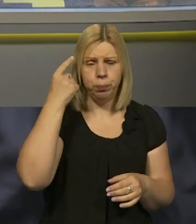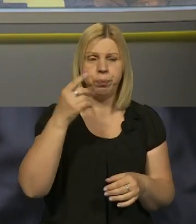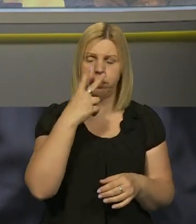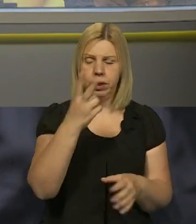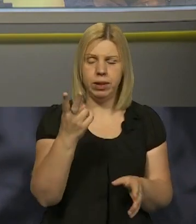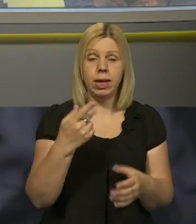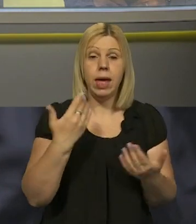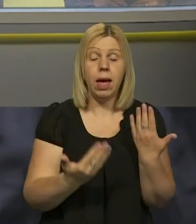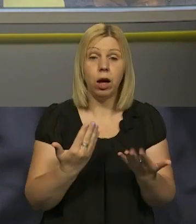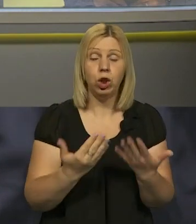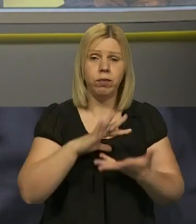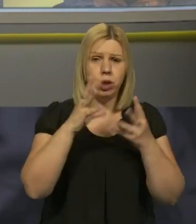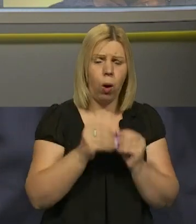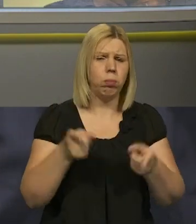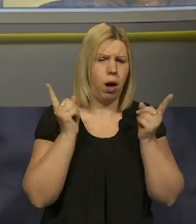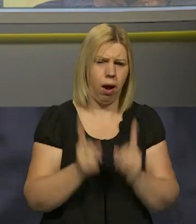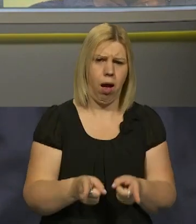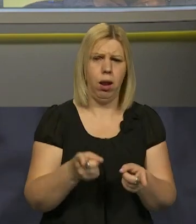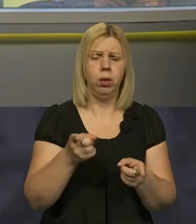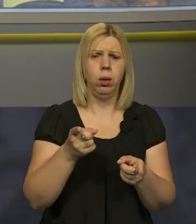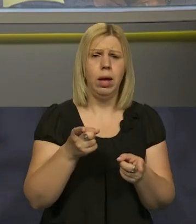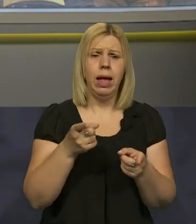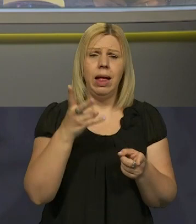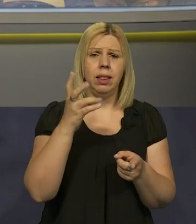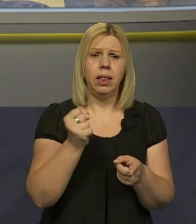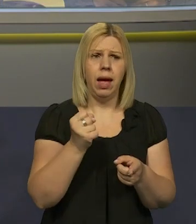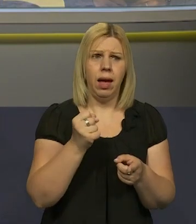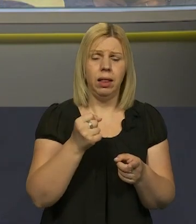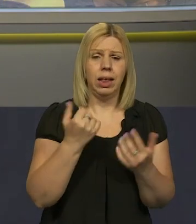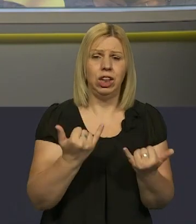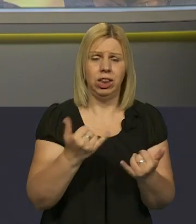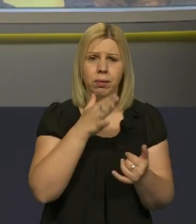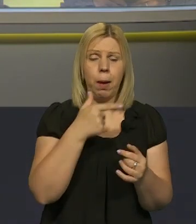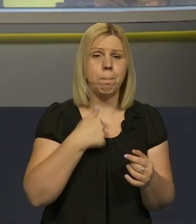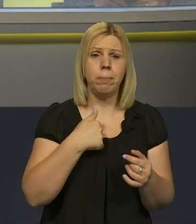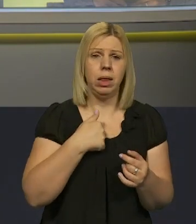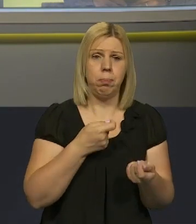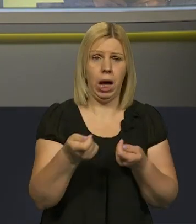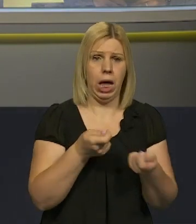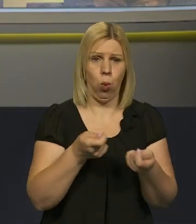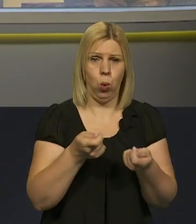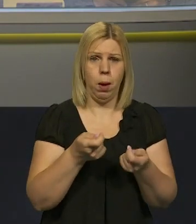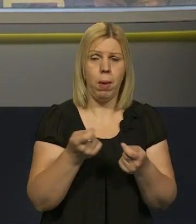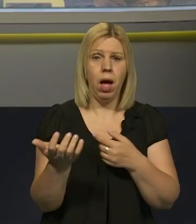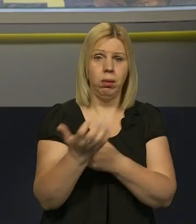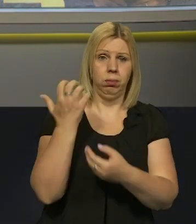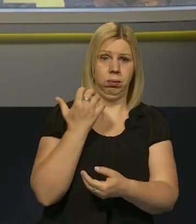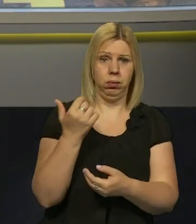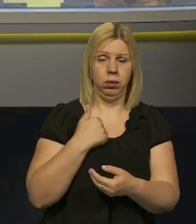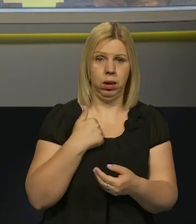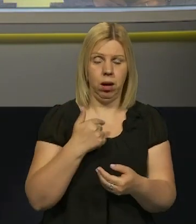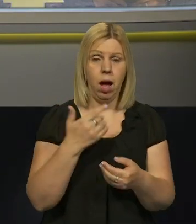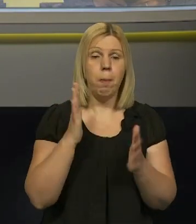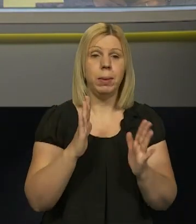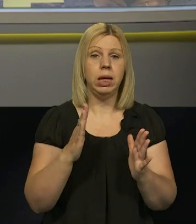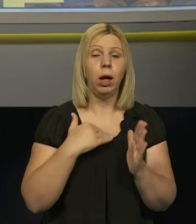дивіться, я думаю, що цілком реально, ну, не наставший час. На жаль, не ми керуємо постачанням озброєння, ми його